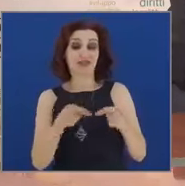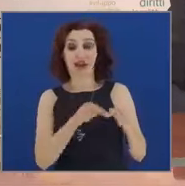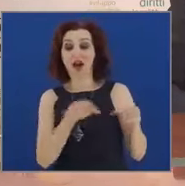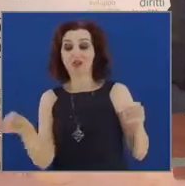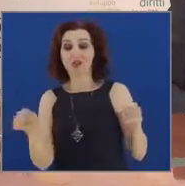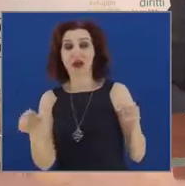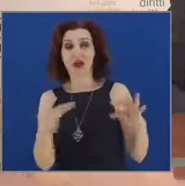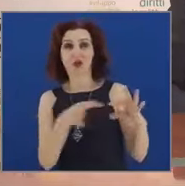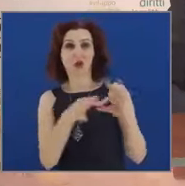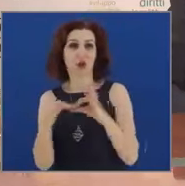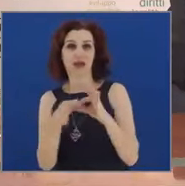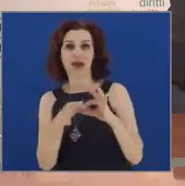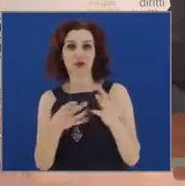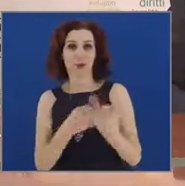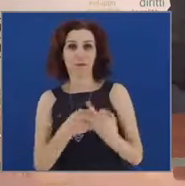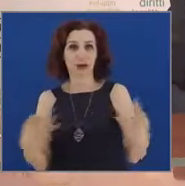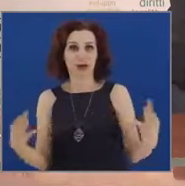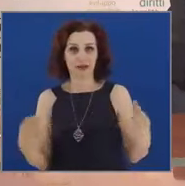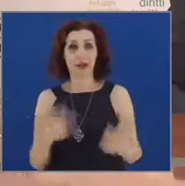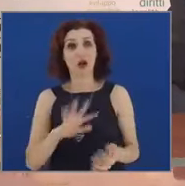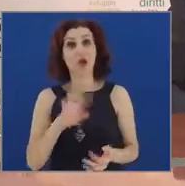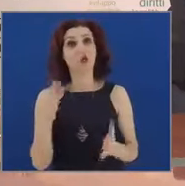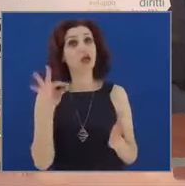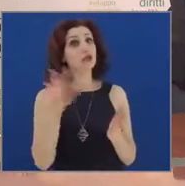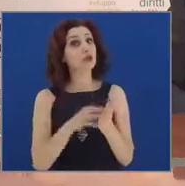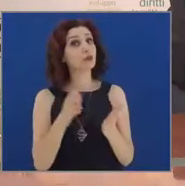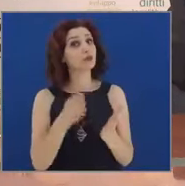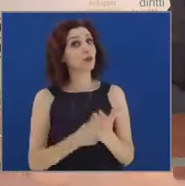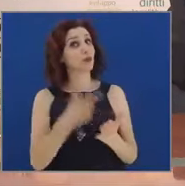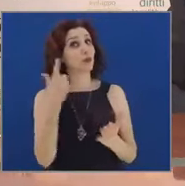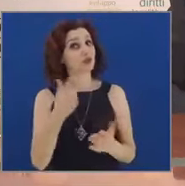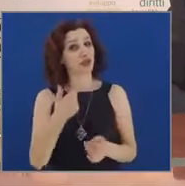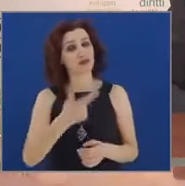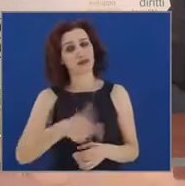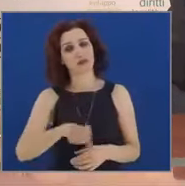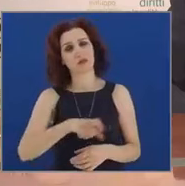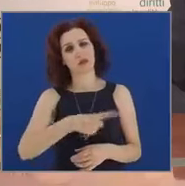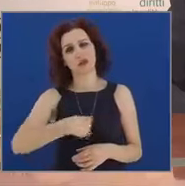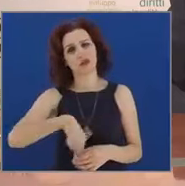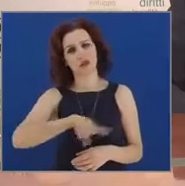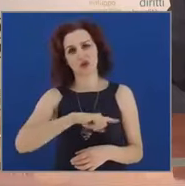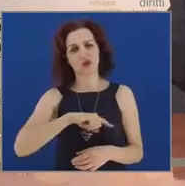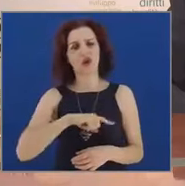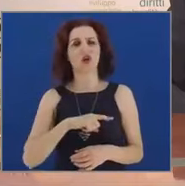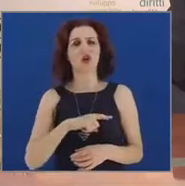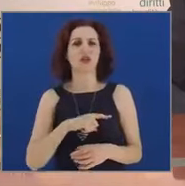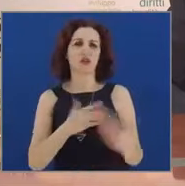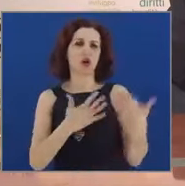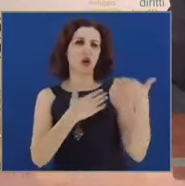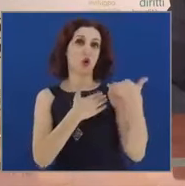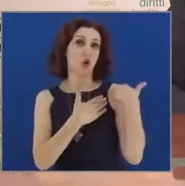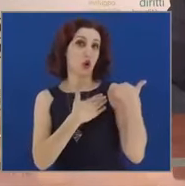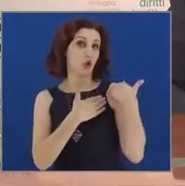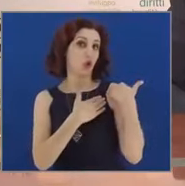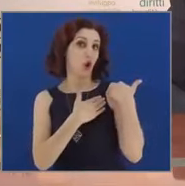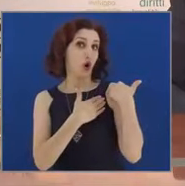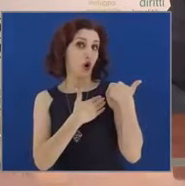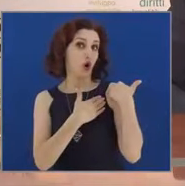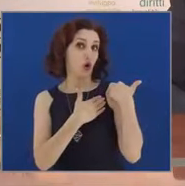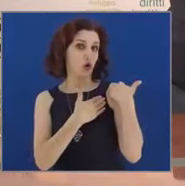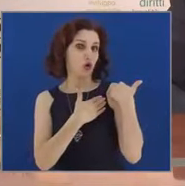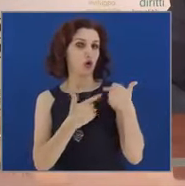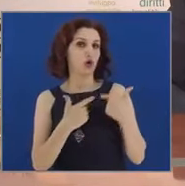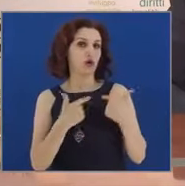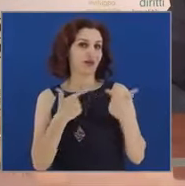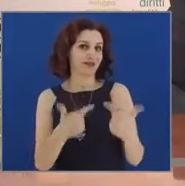altro aspetto che per me è molto importante, per il ruolo che io assegno, che noi assegniamo all'impatto economico che